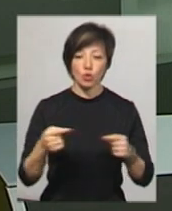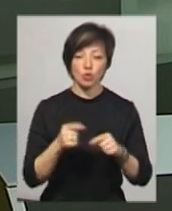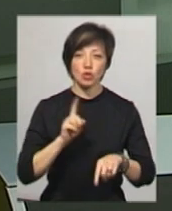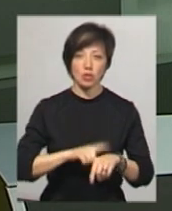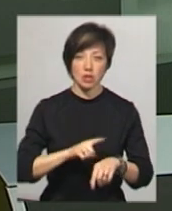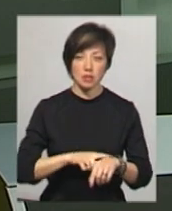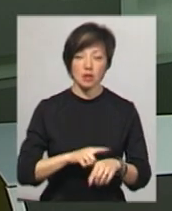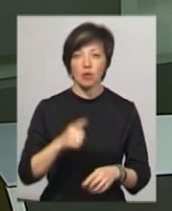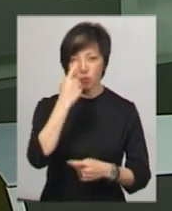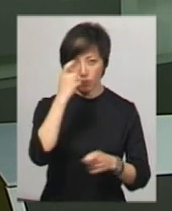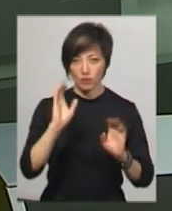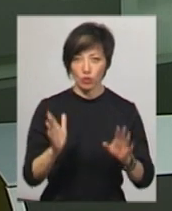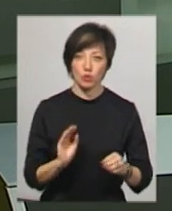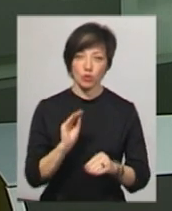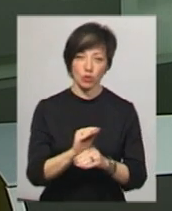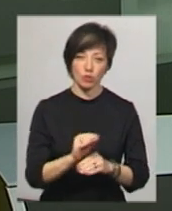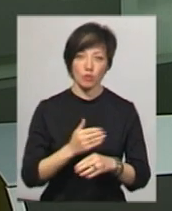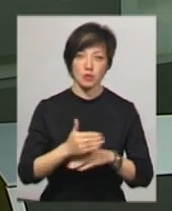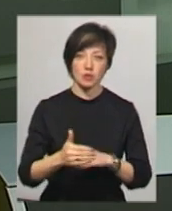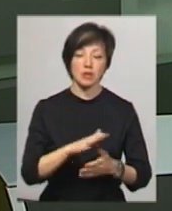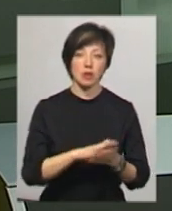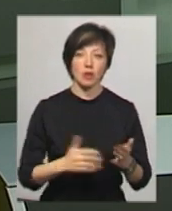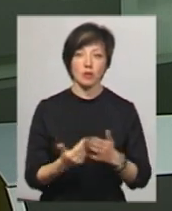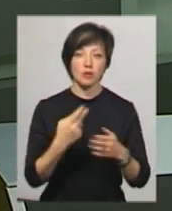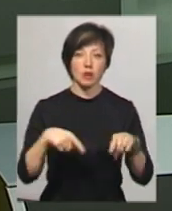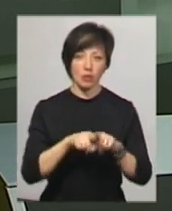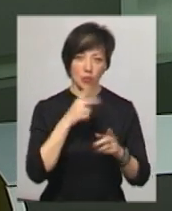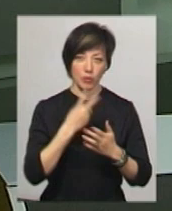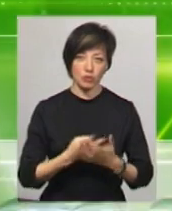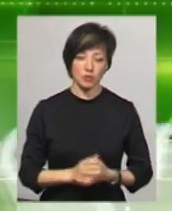час Наталія Дзекар повідомить пізніше. Далі у випуску ви побачите.